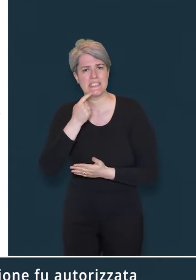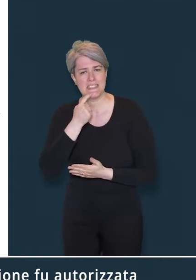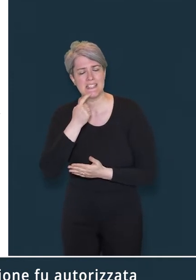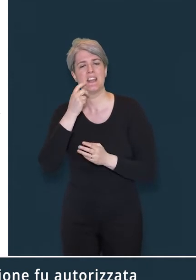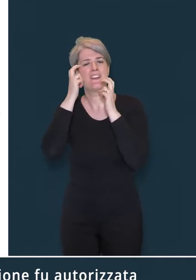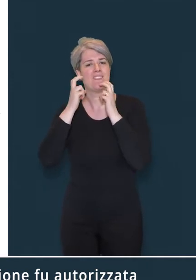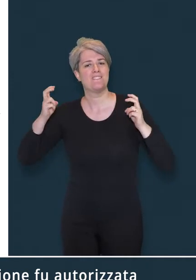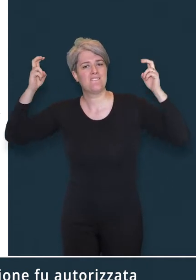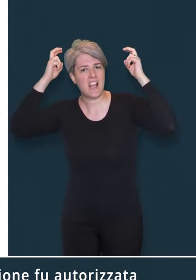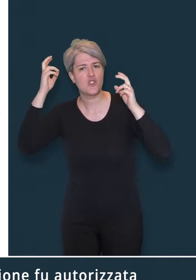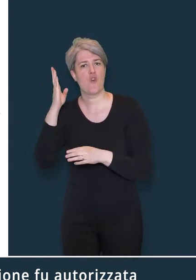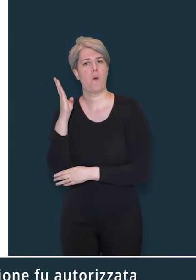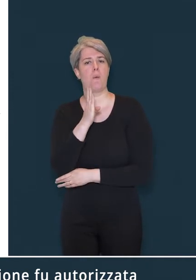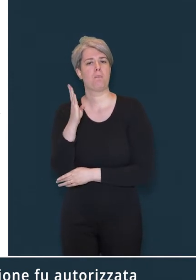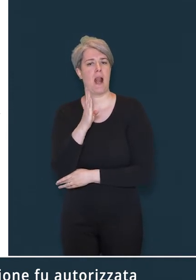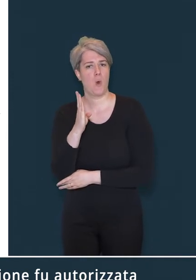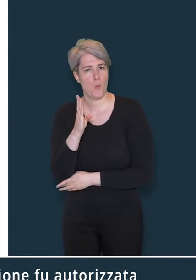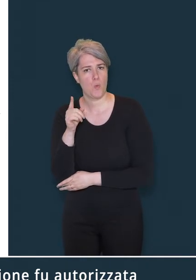nel 1016,